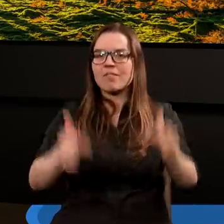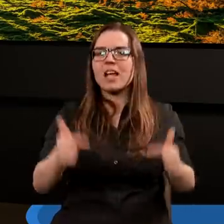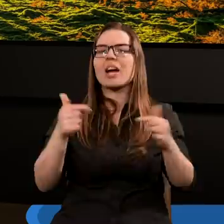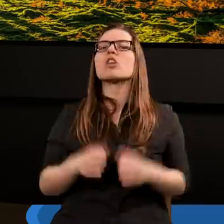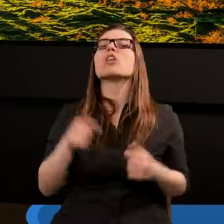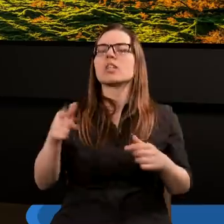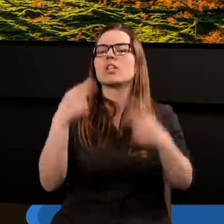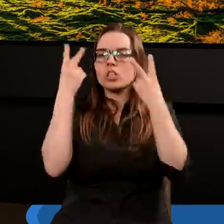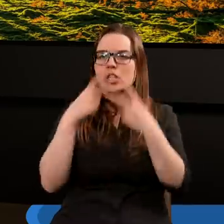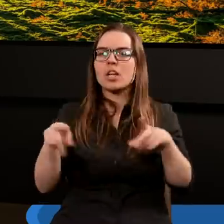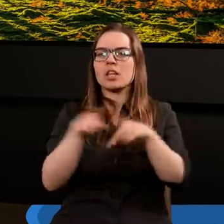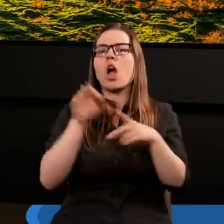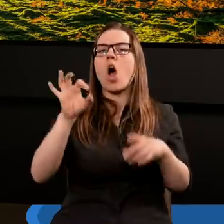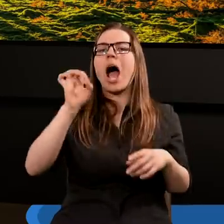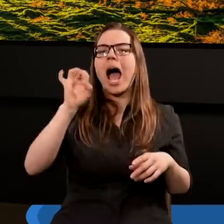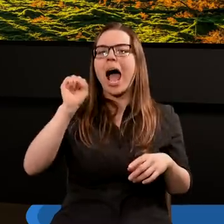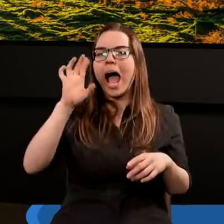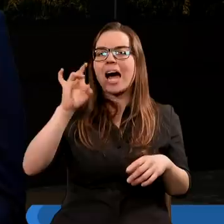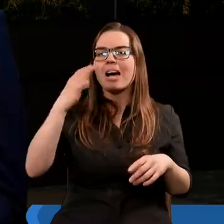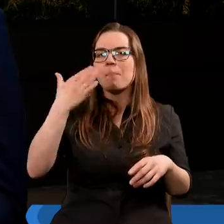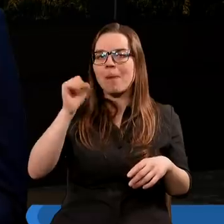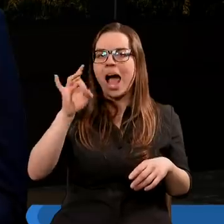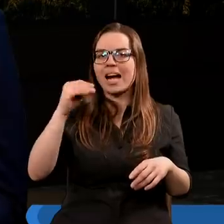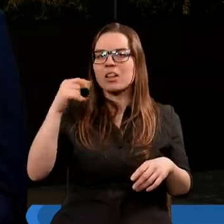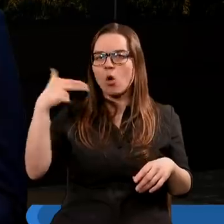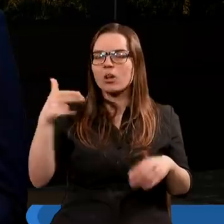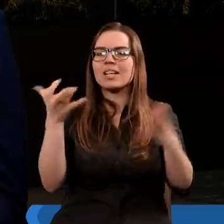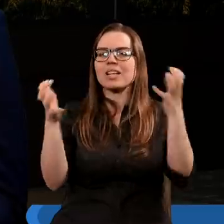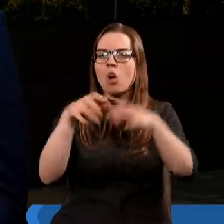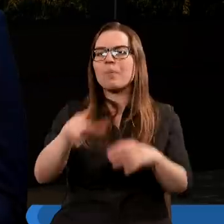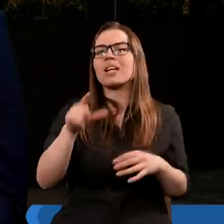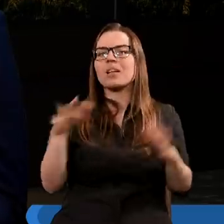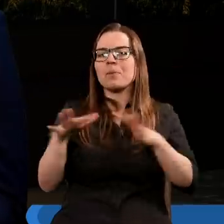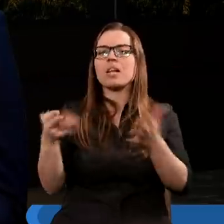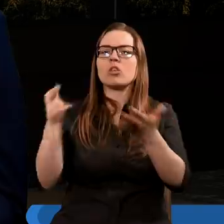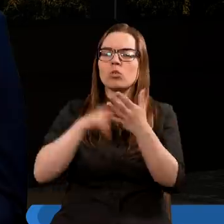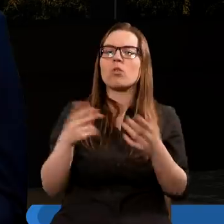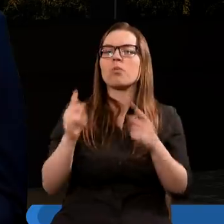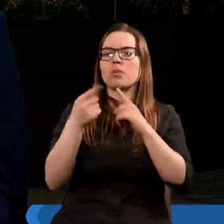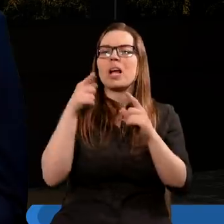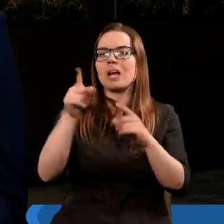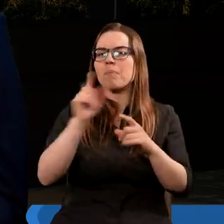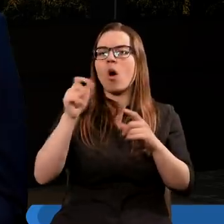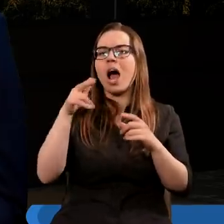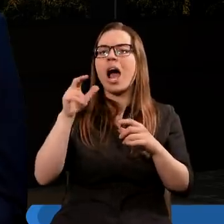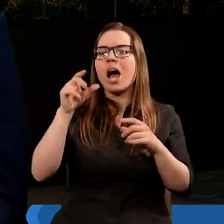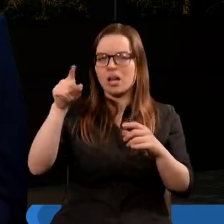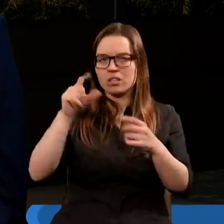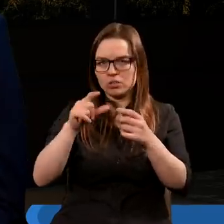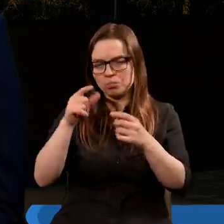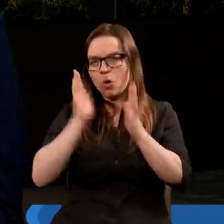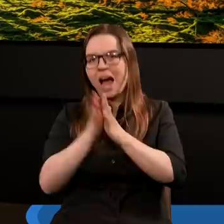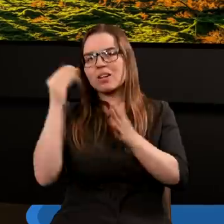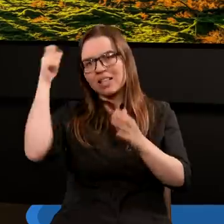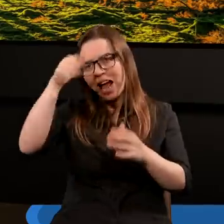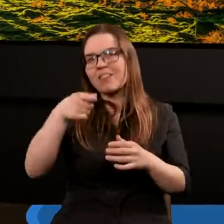czytamy w ogóle o Armagedonie? I zgromadził ich na miejscu, które po hebrajsku nazywa się Armagedon.